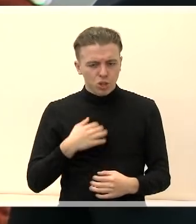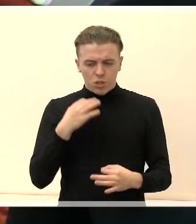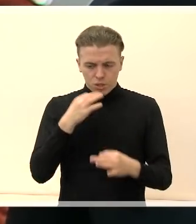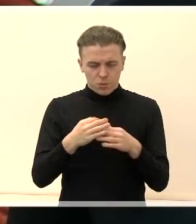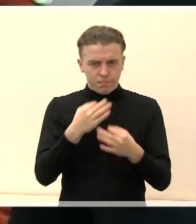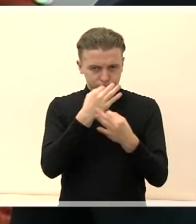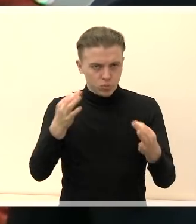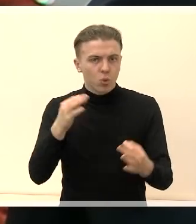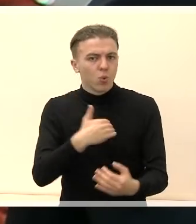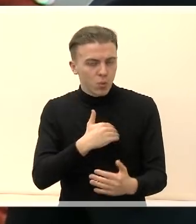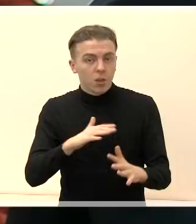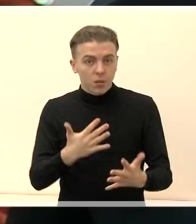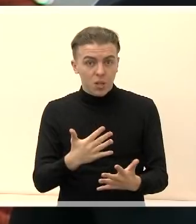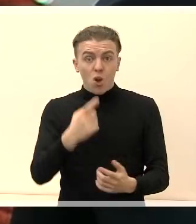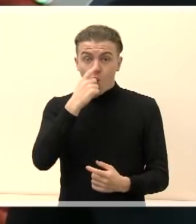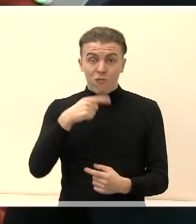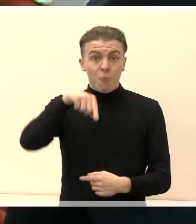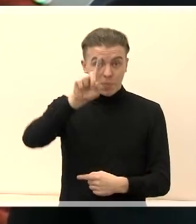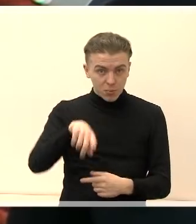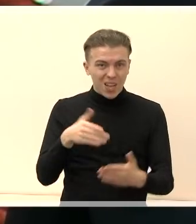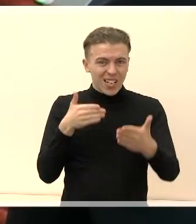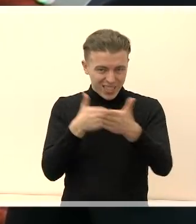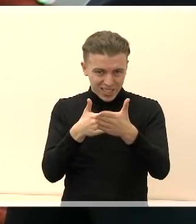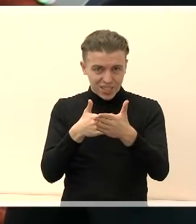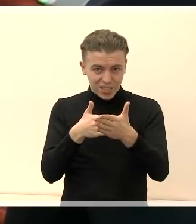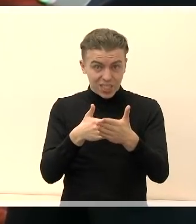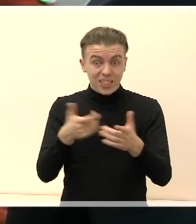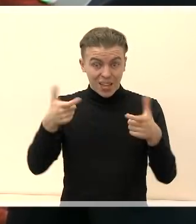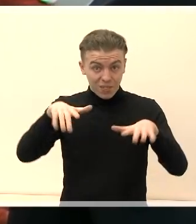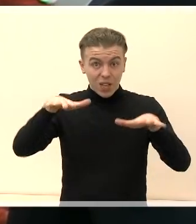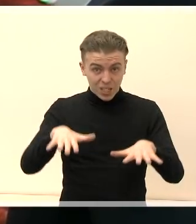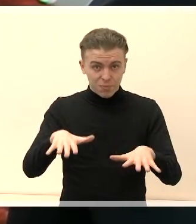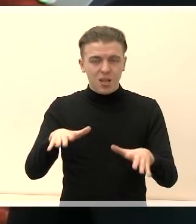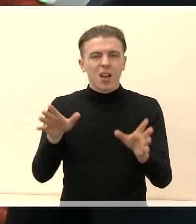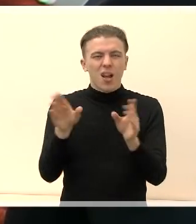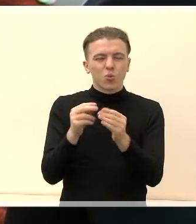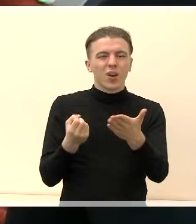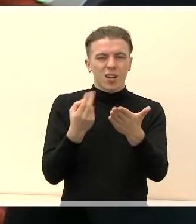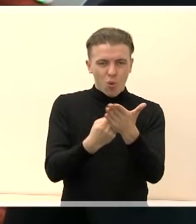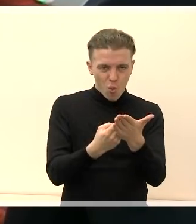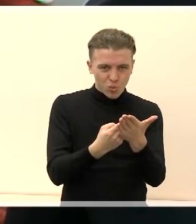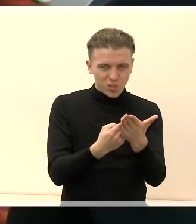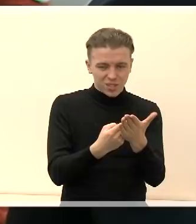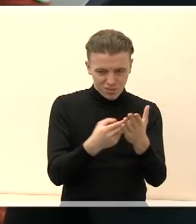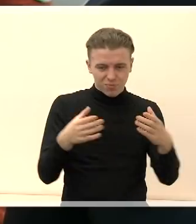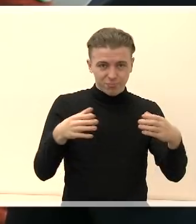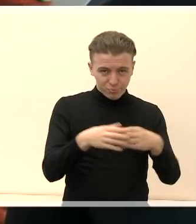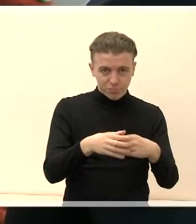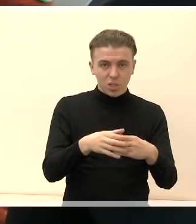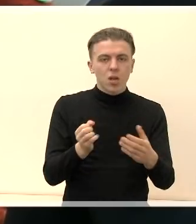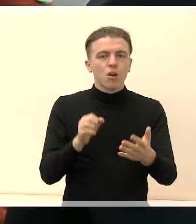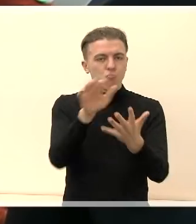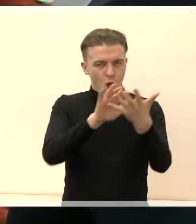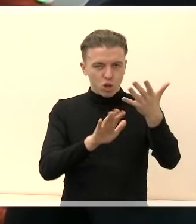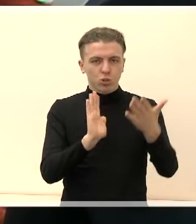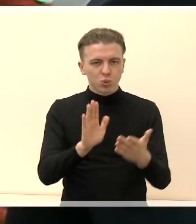iki kovo pirmosios dienos Marijampolės savivaldybėje kartu su Marijampolės ligonė teikia paraišką valstybės